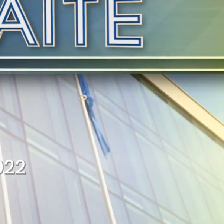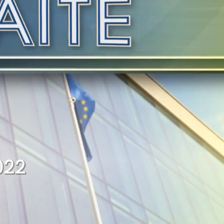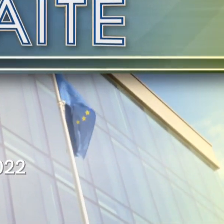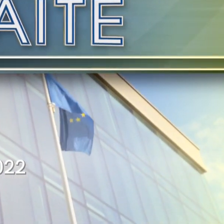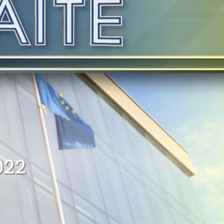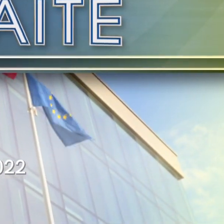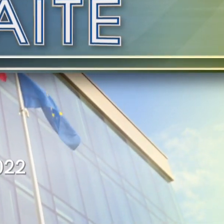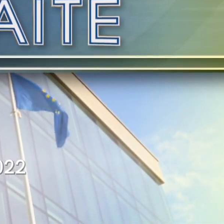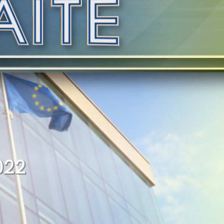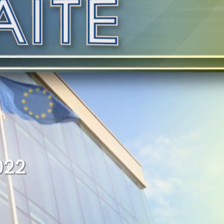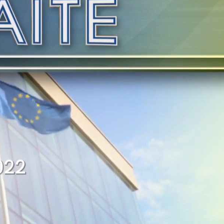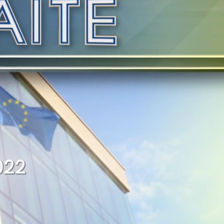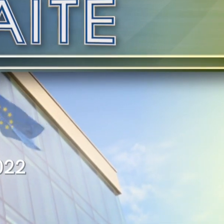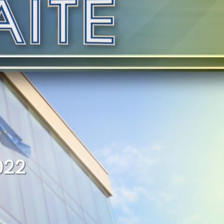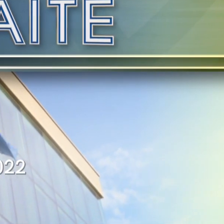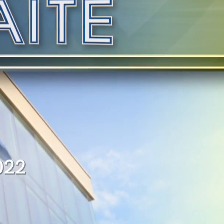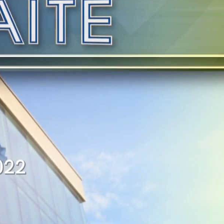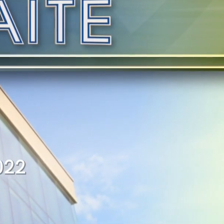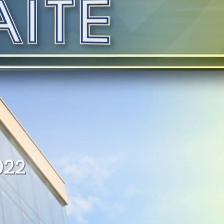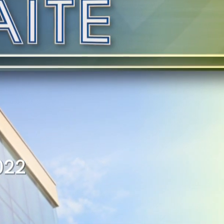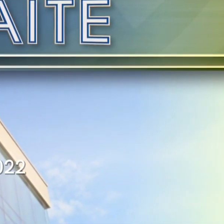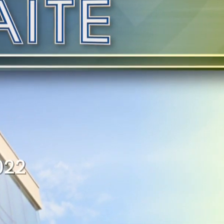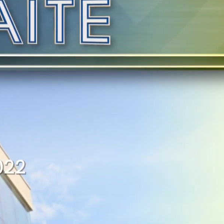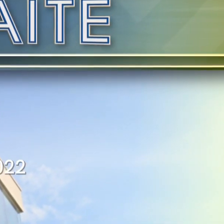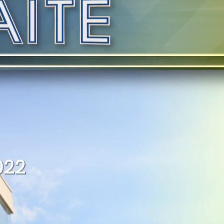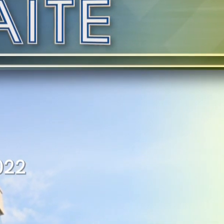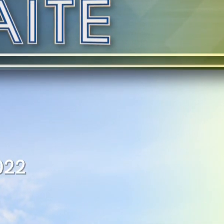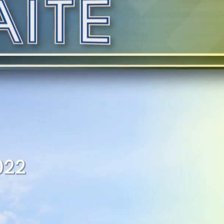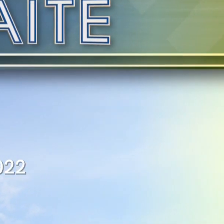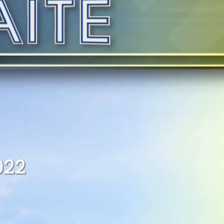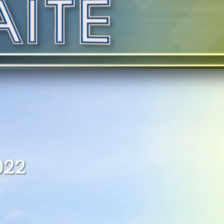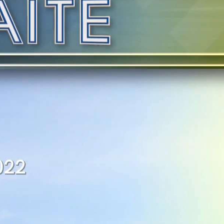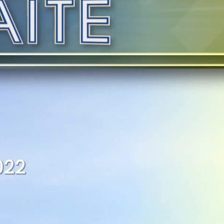Gerų atostogų, kad dėkingoje įvairių apdovanojimų, kad dėkingoje apdovanojimų.